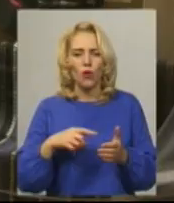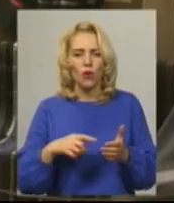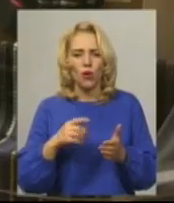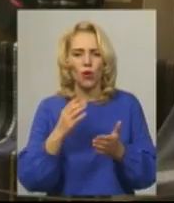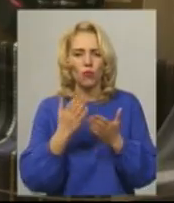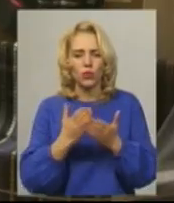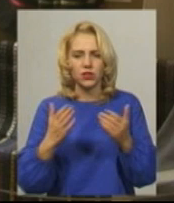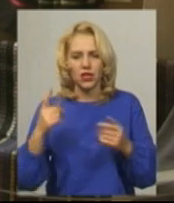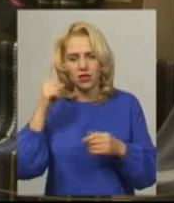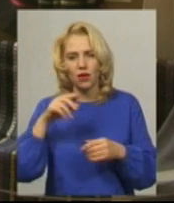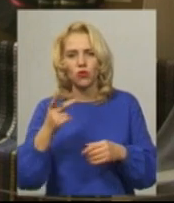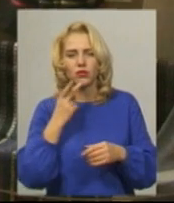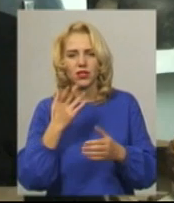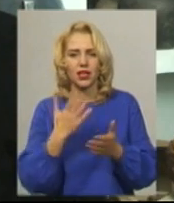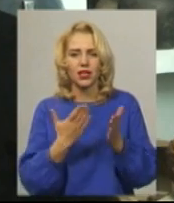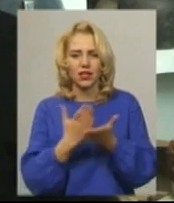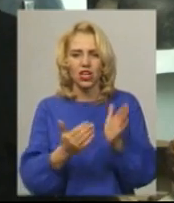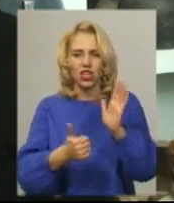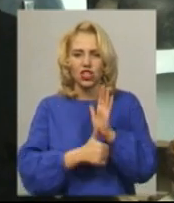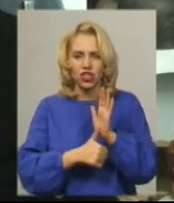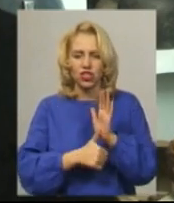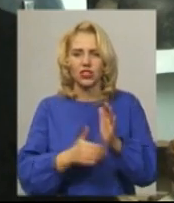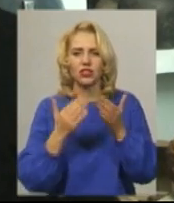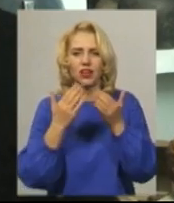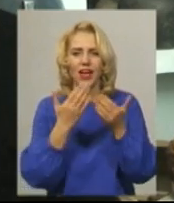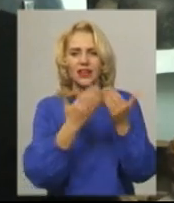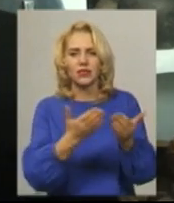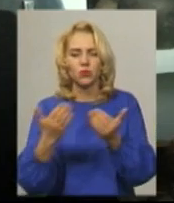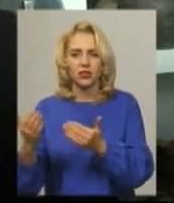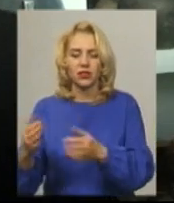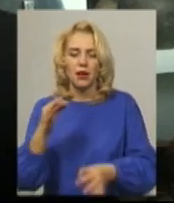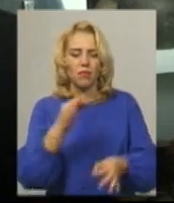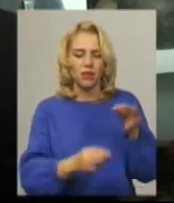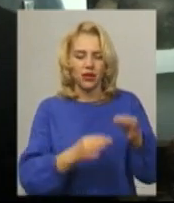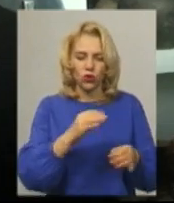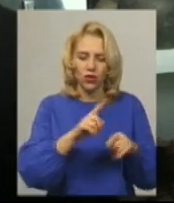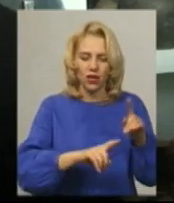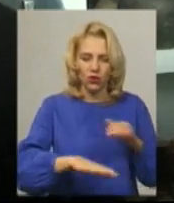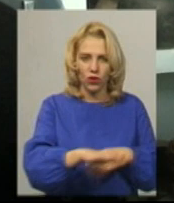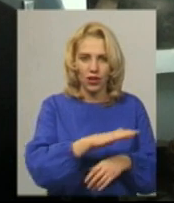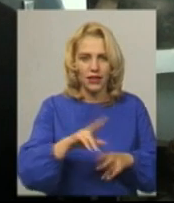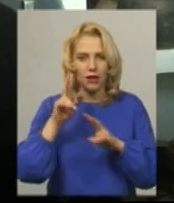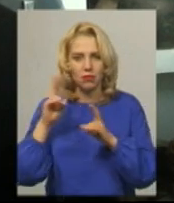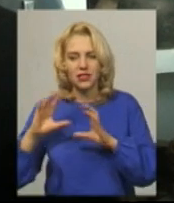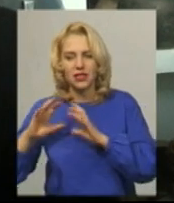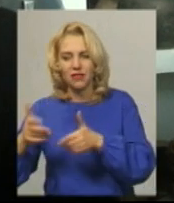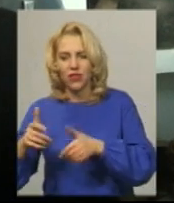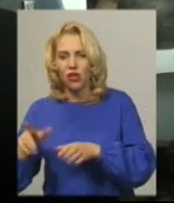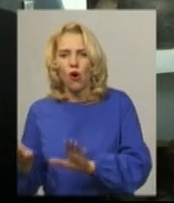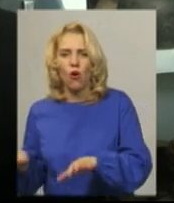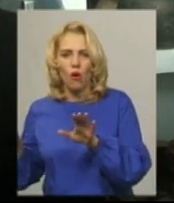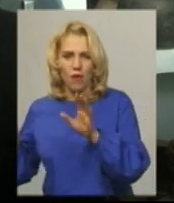у музеї є шість постійних експозицій. «Природа рідного краю, непізнаний світкомах. Надалі у нас є